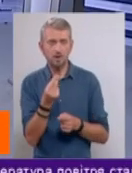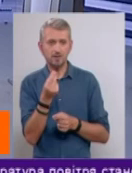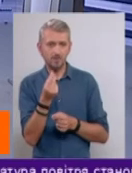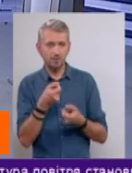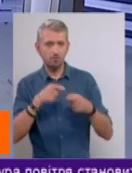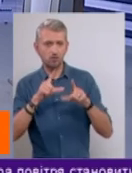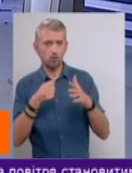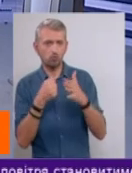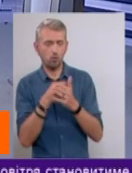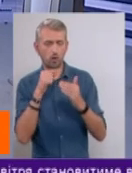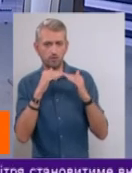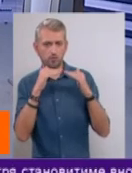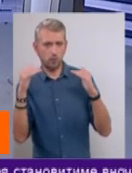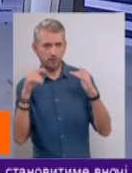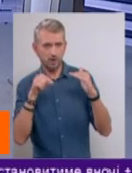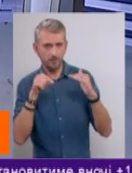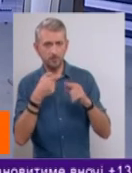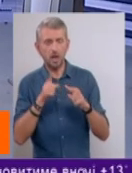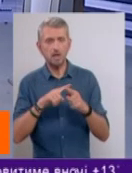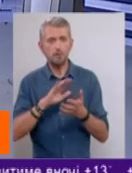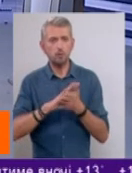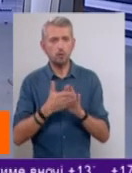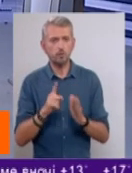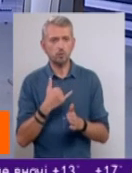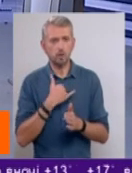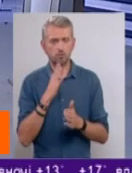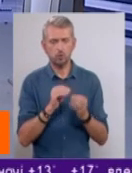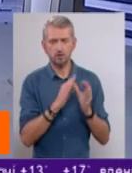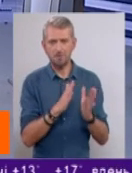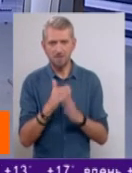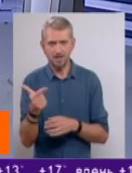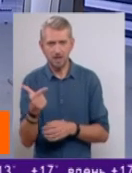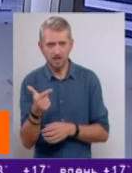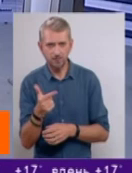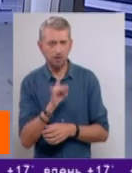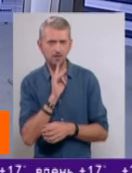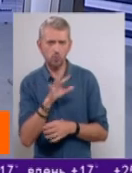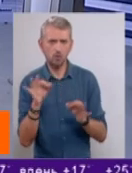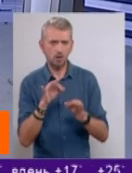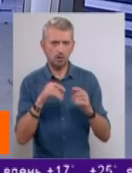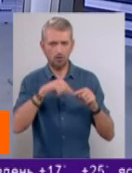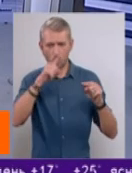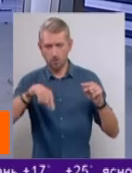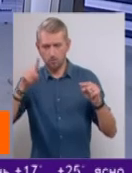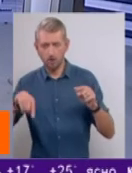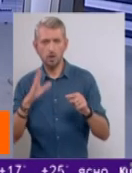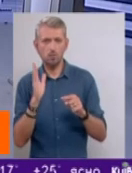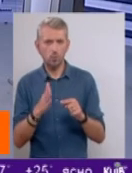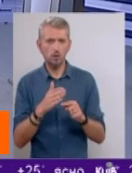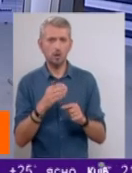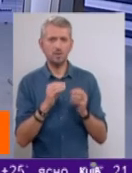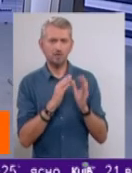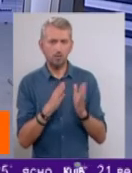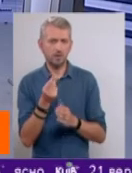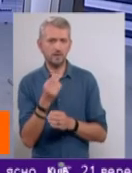поднимутся до вот этого уровня. Это при условии, что у нас будет стабильная гривна. То есть не будет никаких колебаний. Будут относительно стабильные цены на